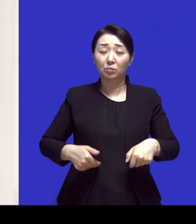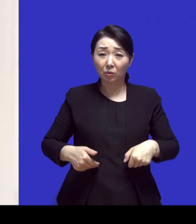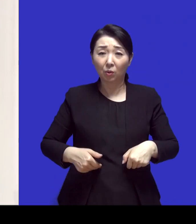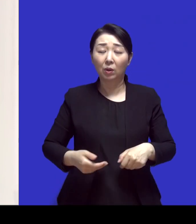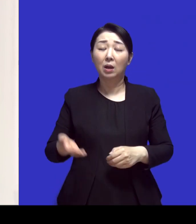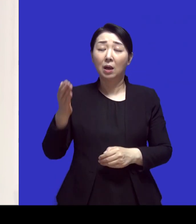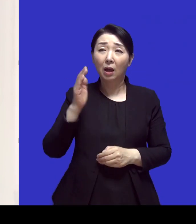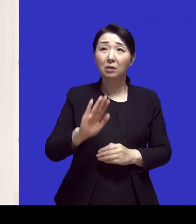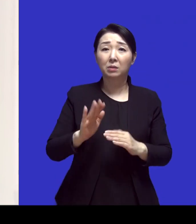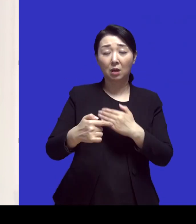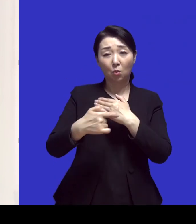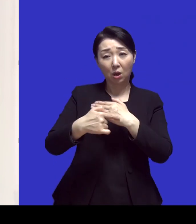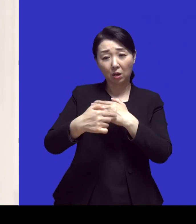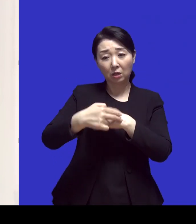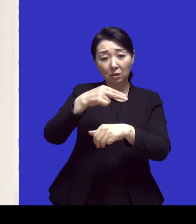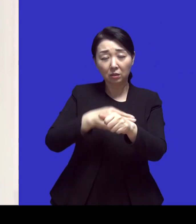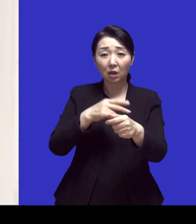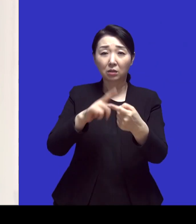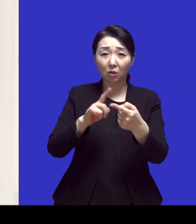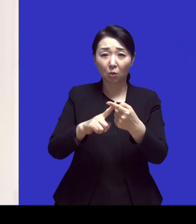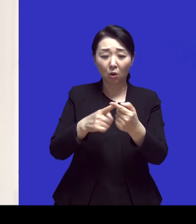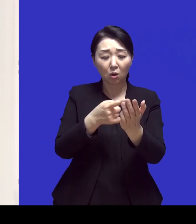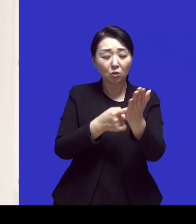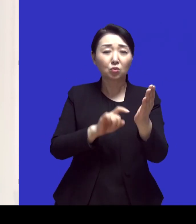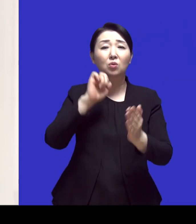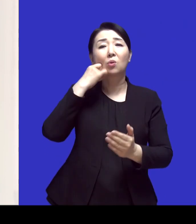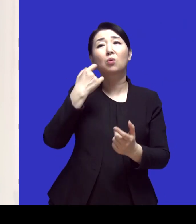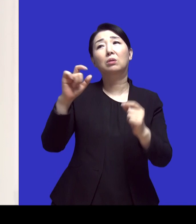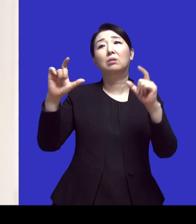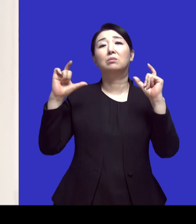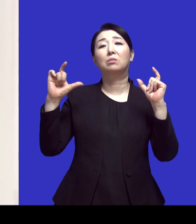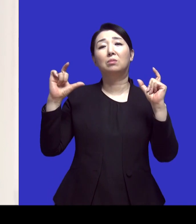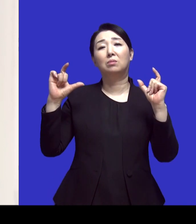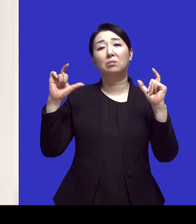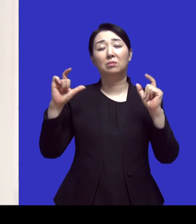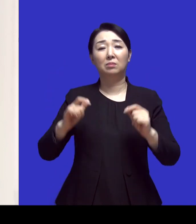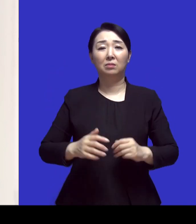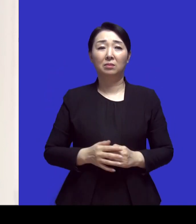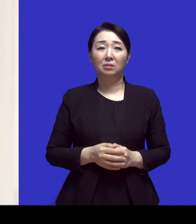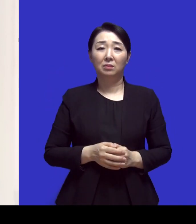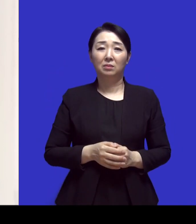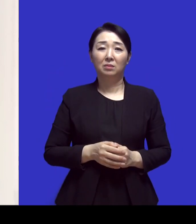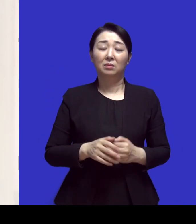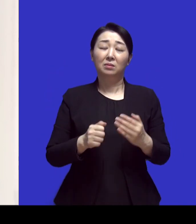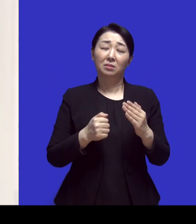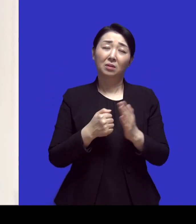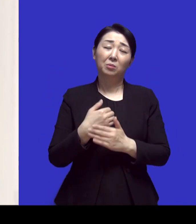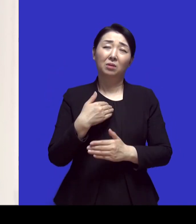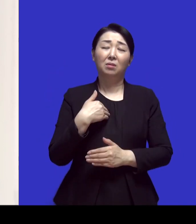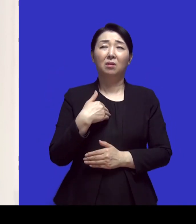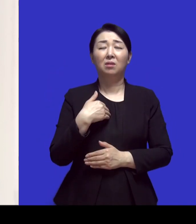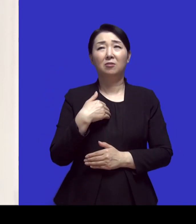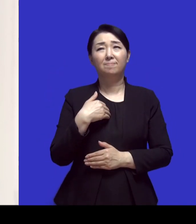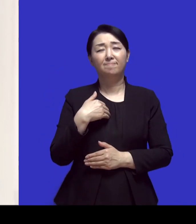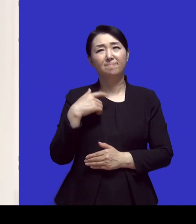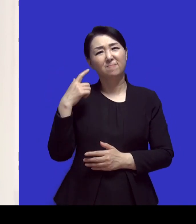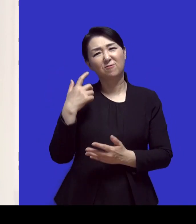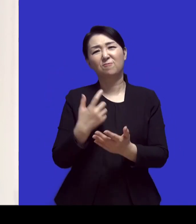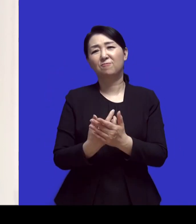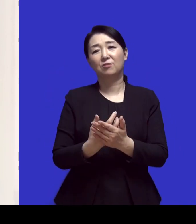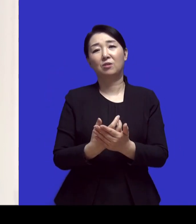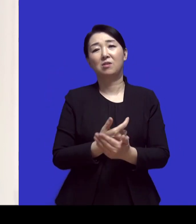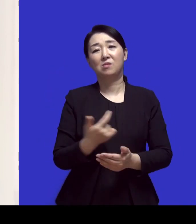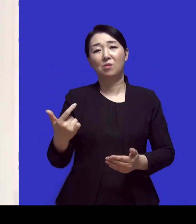어려워지는 선고 같은 거여서 네 많이 좀 충격적이었죠 근데 이제 네